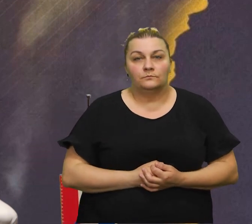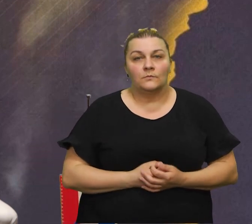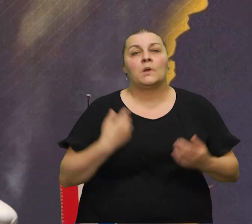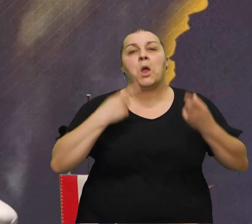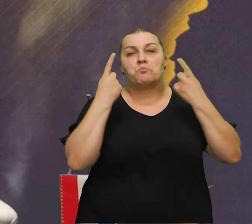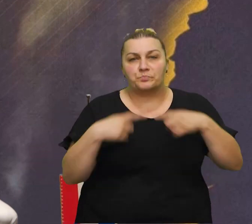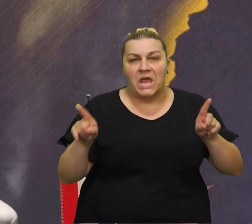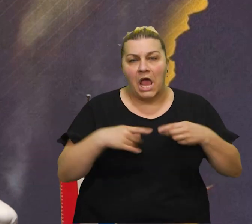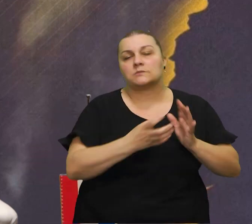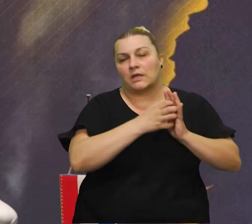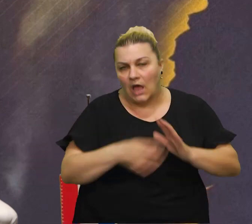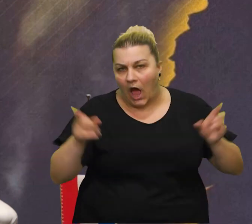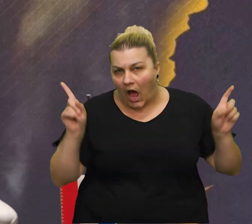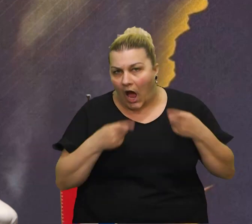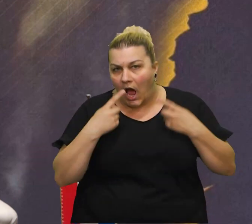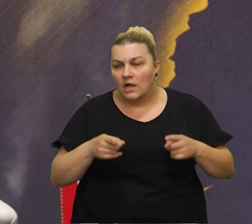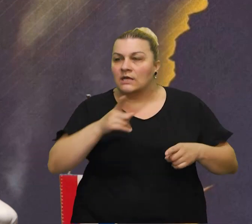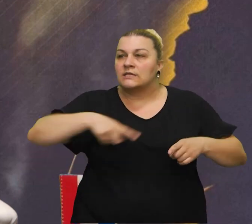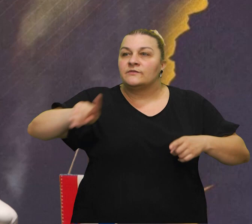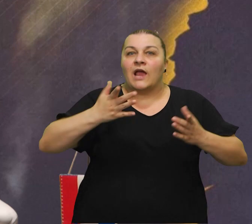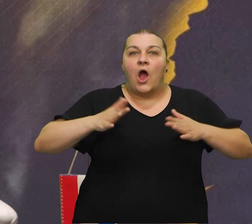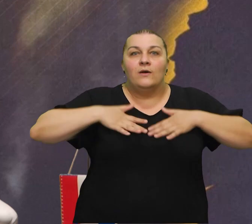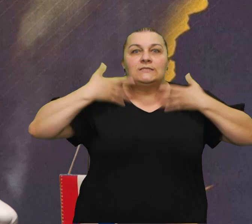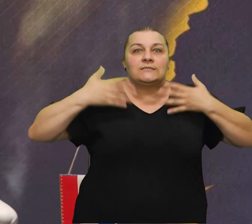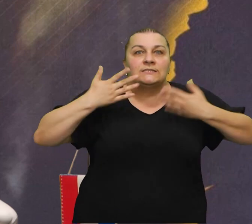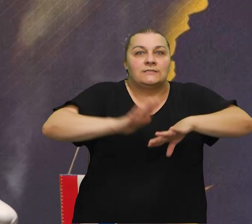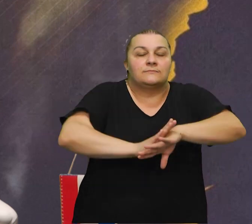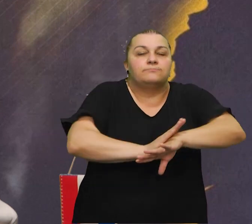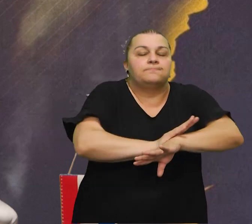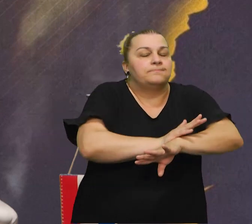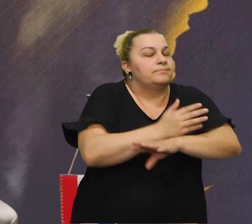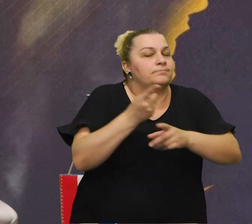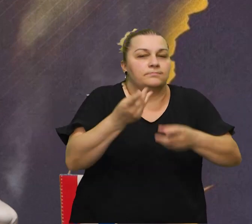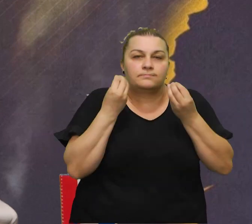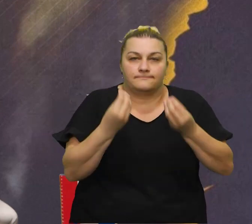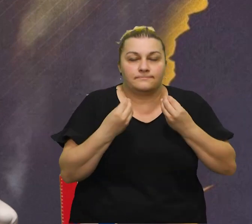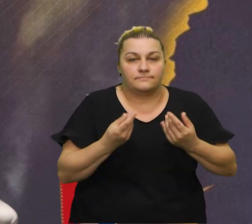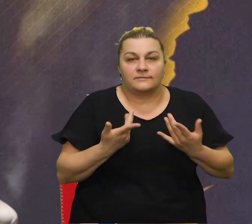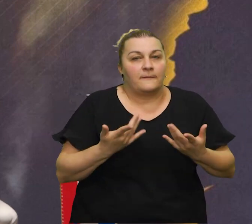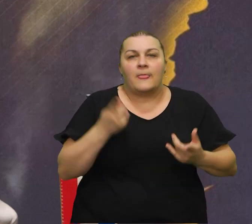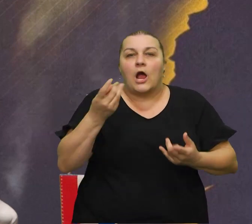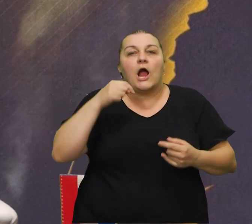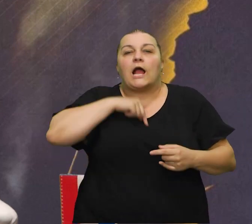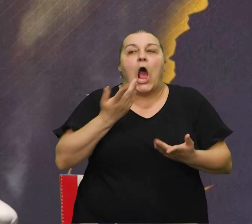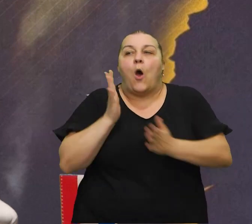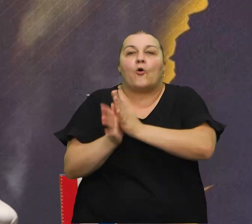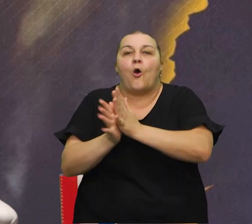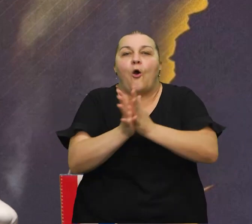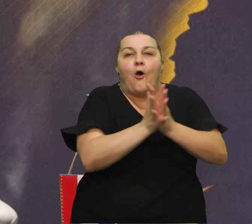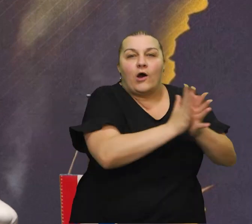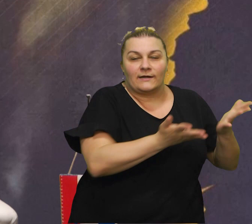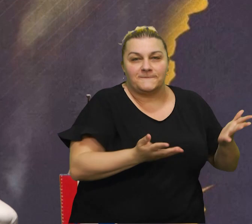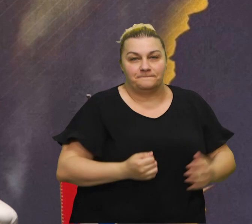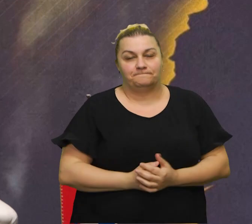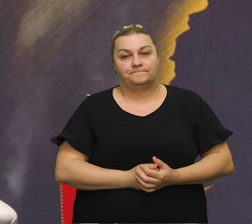naša pjesma se je nastavila, naboj je bio nevjerovatan, ono, moj vrba, to je, to je vrilo, to je stvarno vrilo.